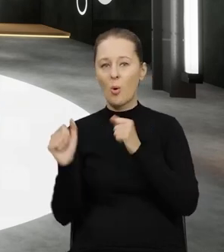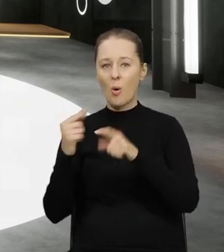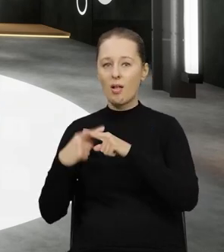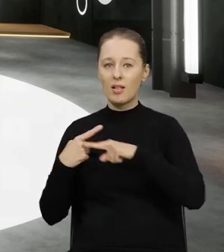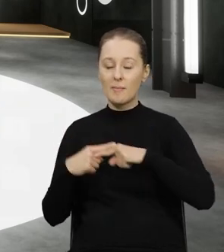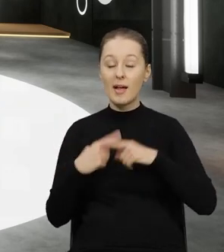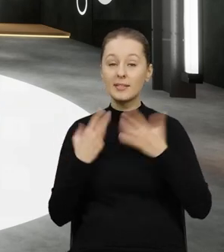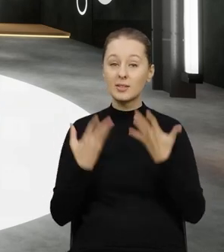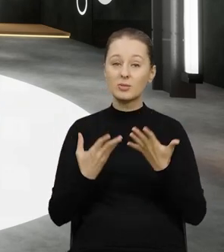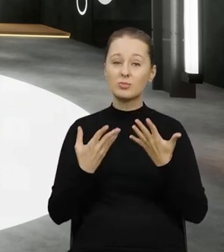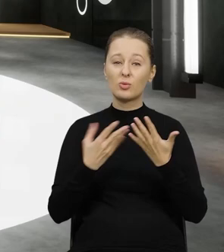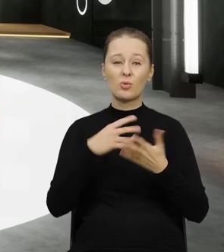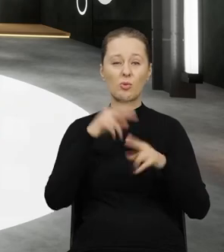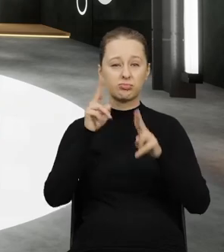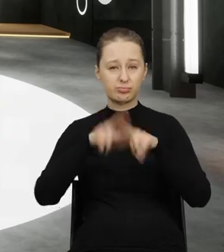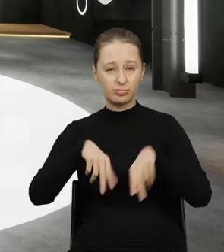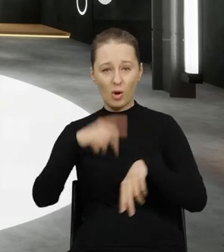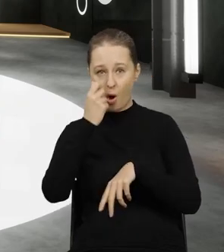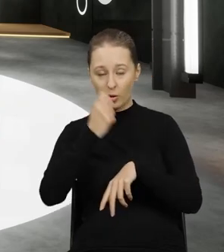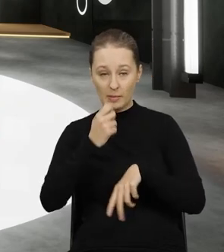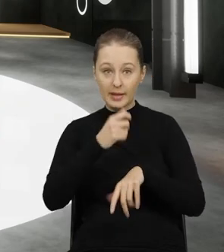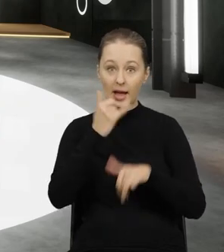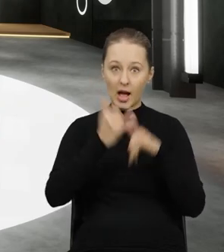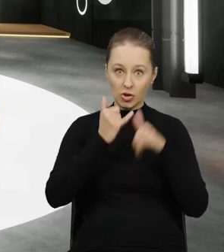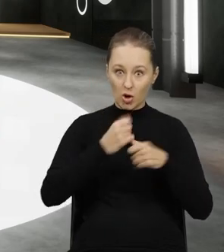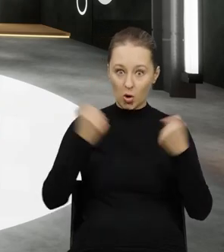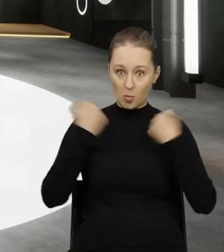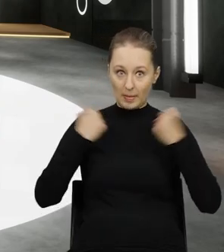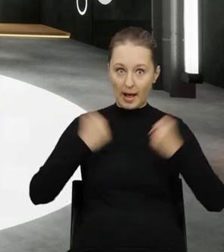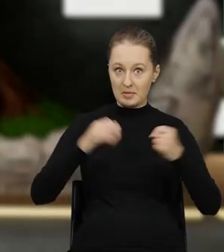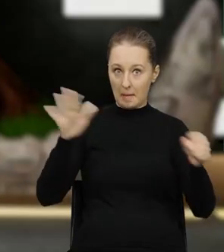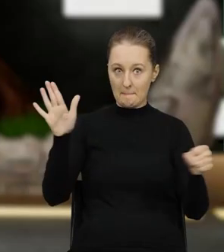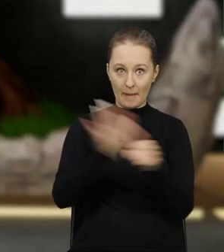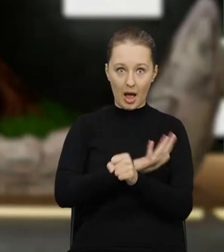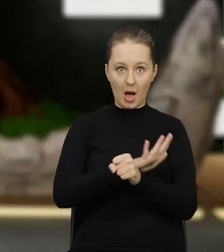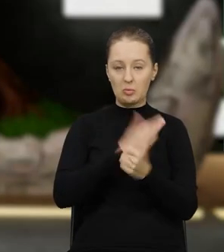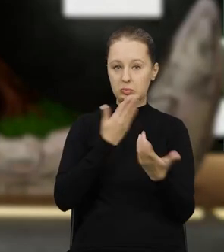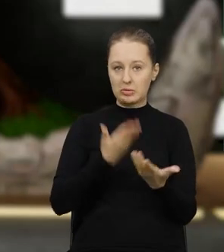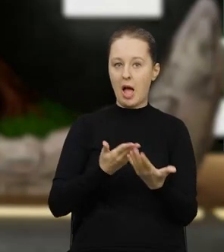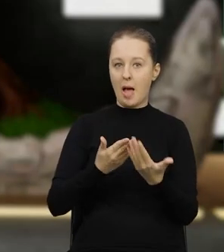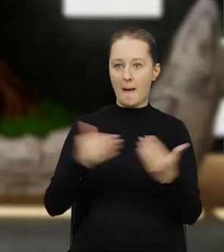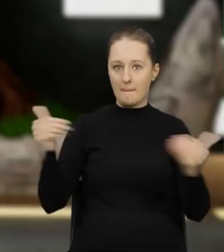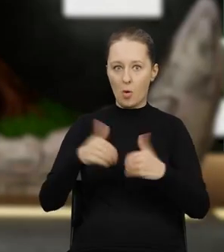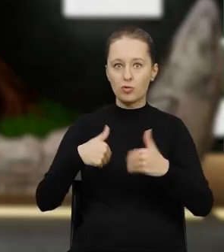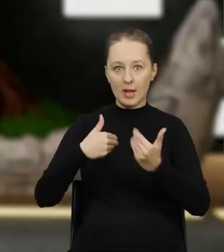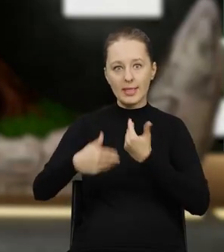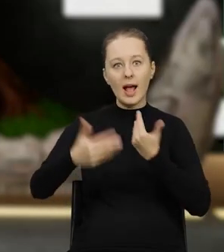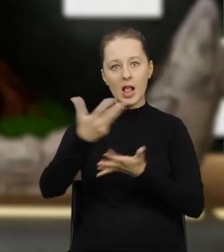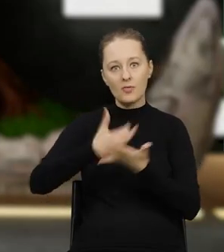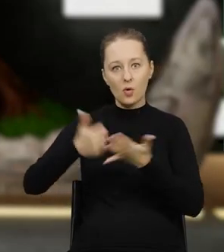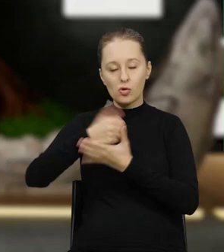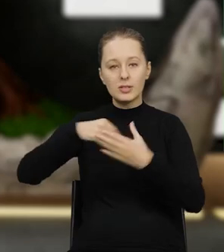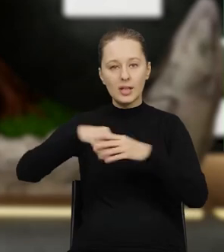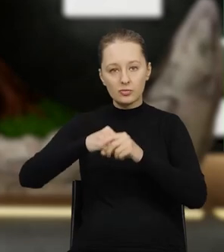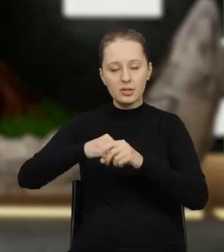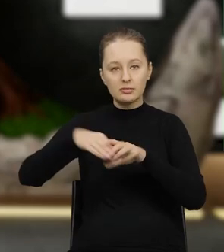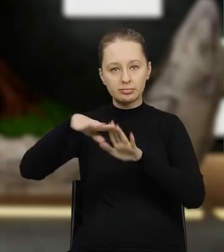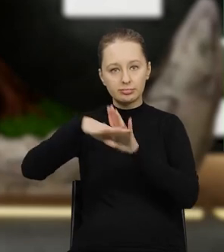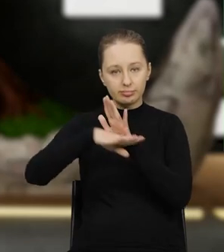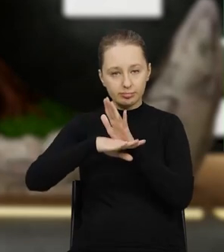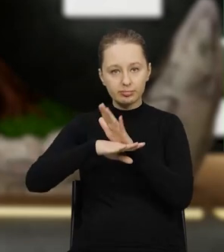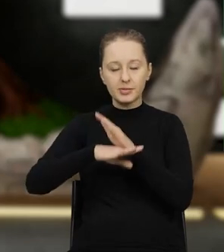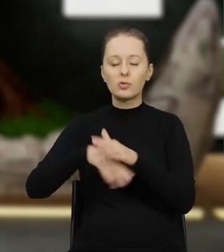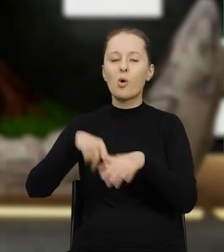przedmiotami to odpad natomiast jeżeli jest to odzież w całości nadająca się do wykorzystania zgodnie z